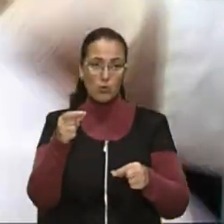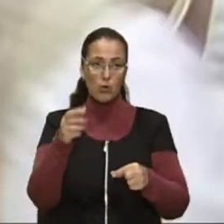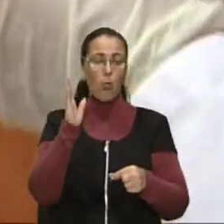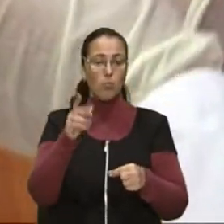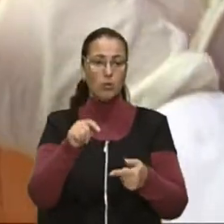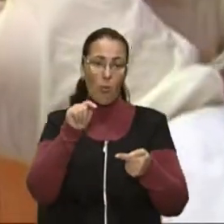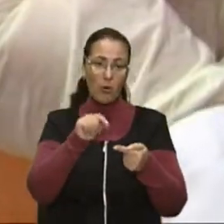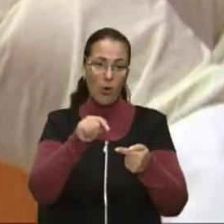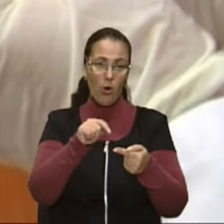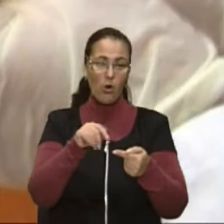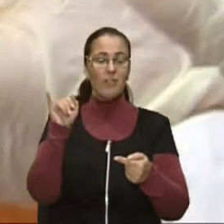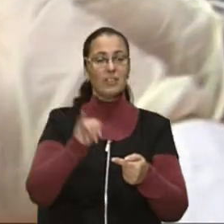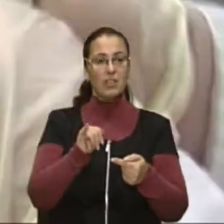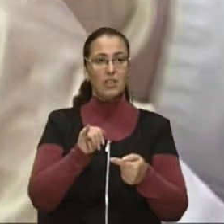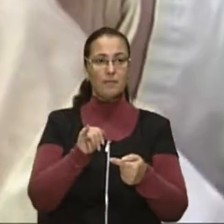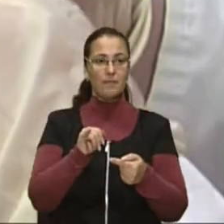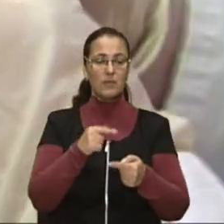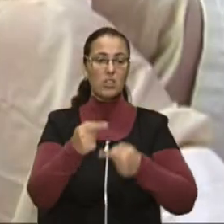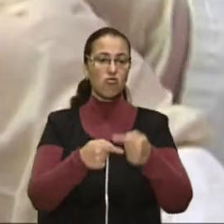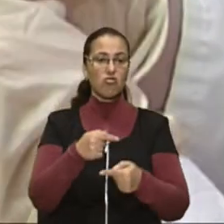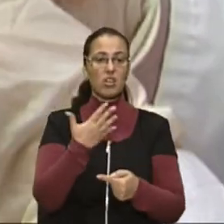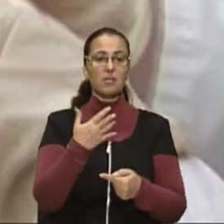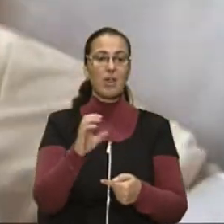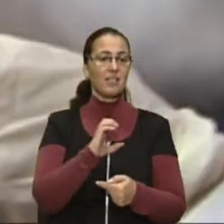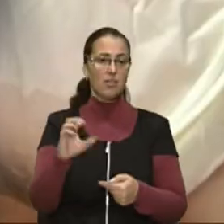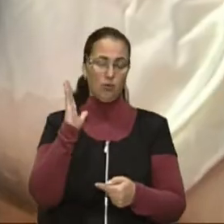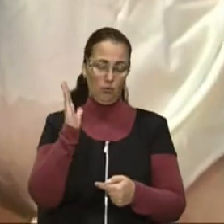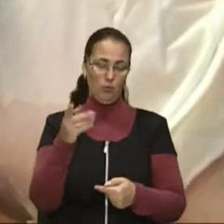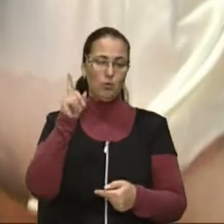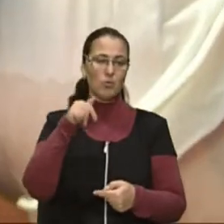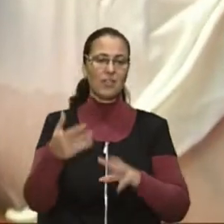проколювати і буквально за 5 секунд будемо знати результат.